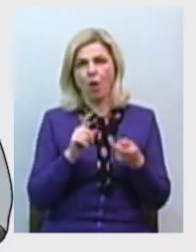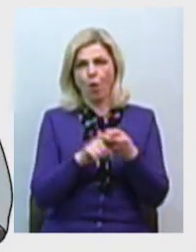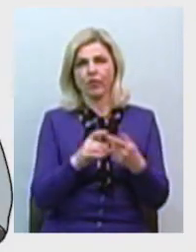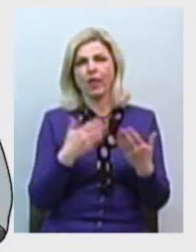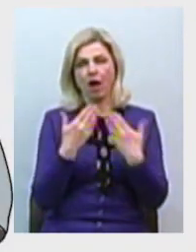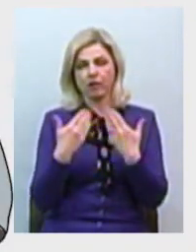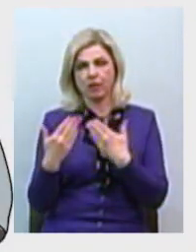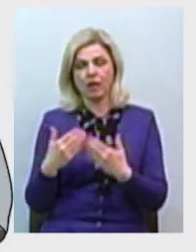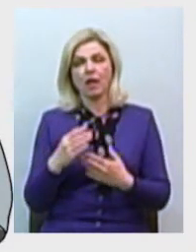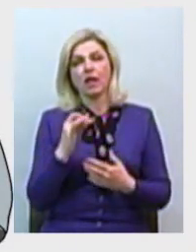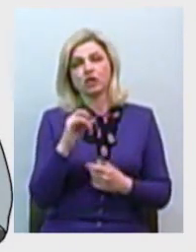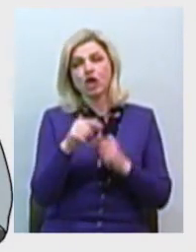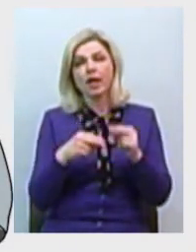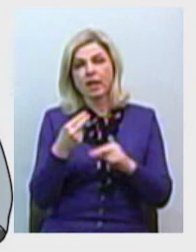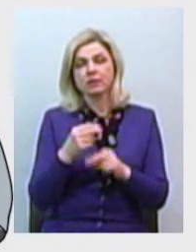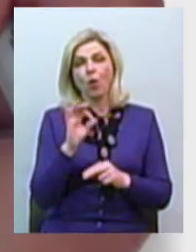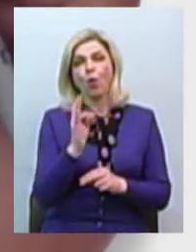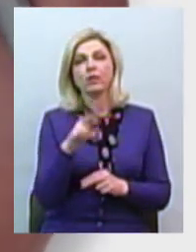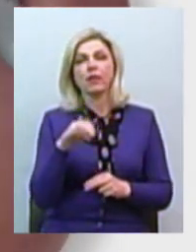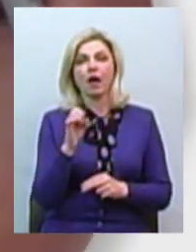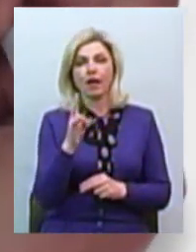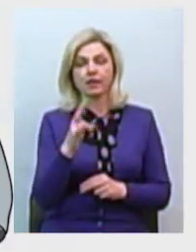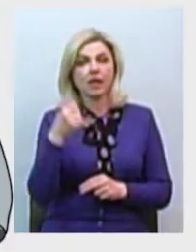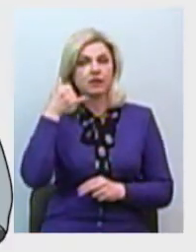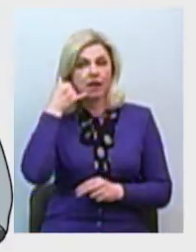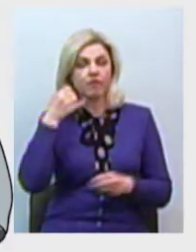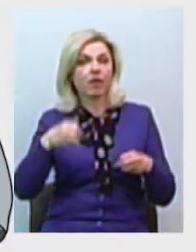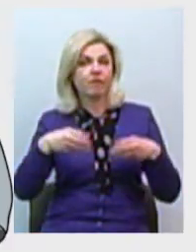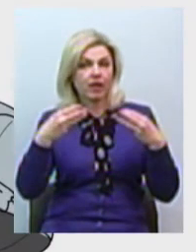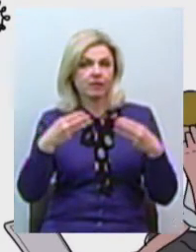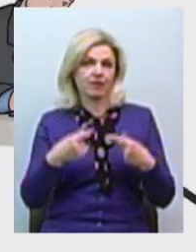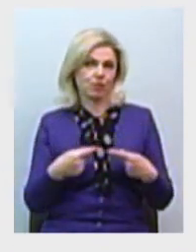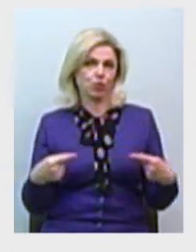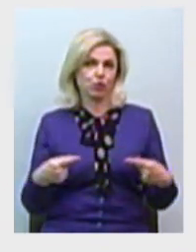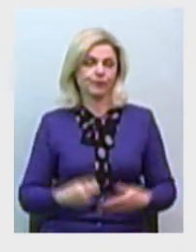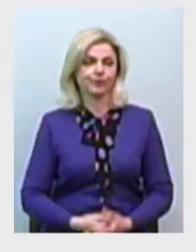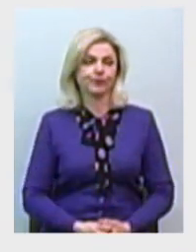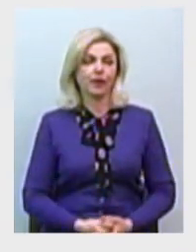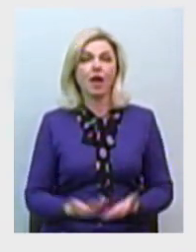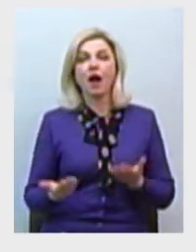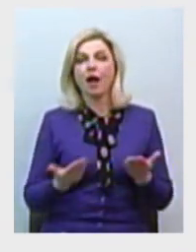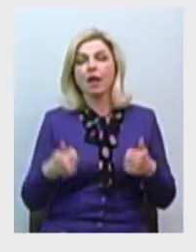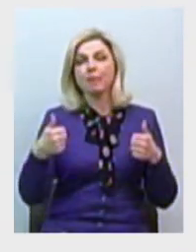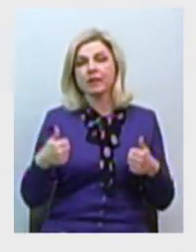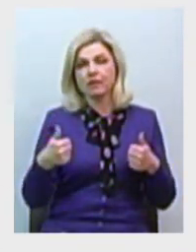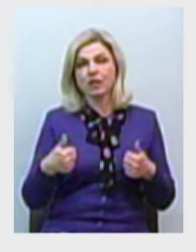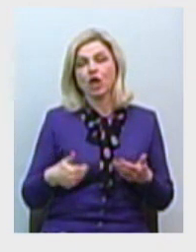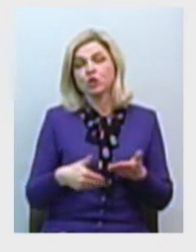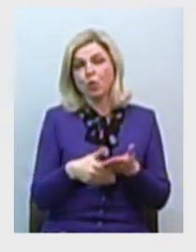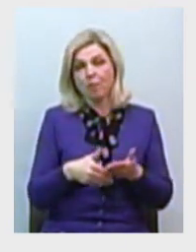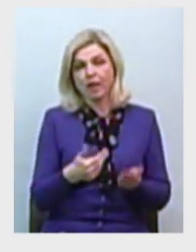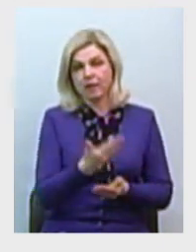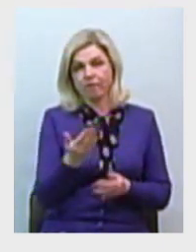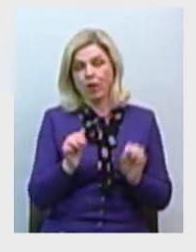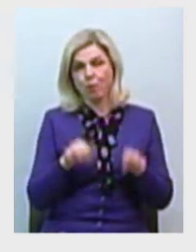онлайн-консультування, відеозв'язок, телефонний зв'язок тощо. Тож, якими дистанційними інструментами ви